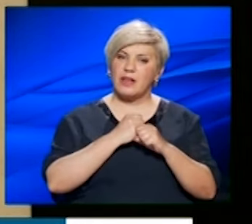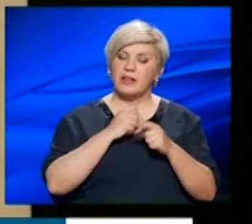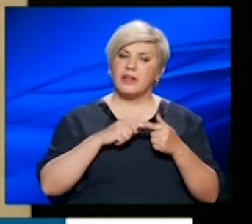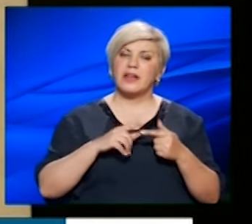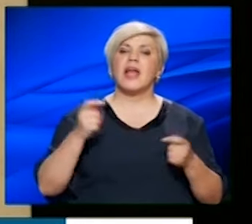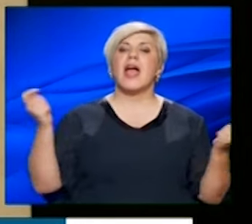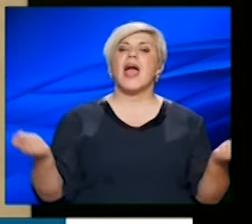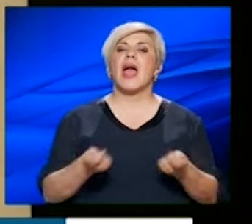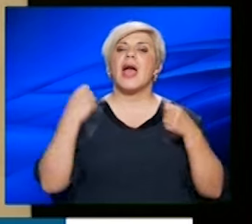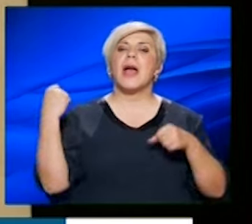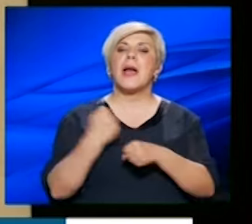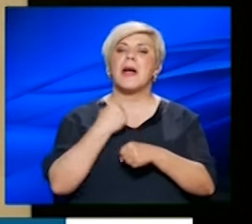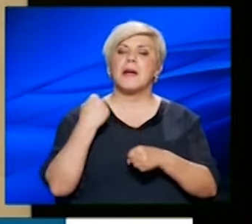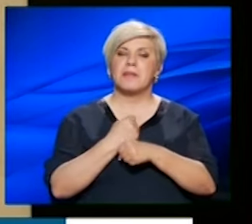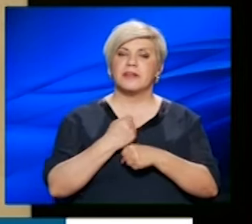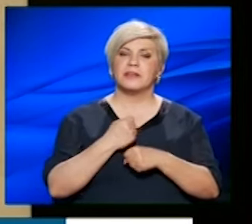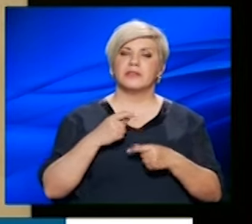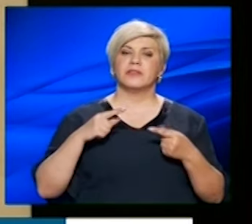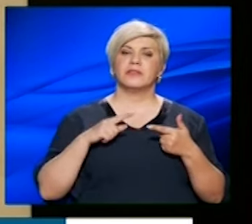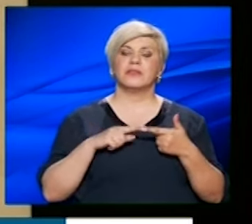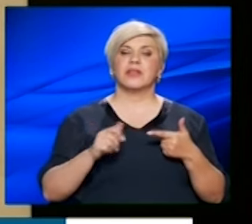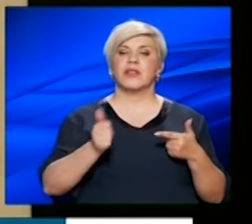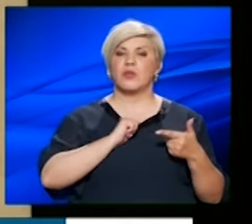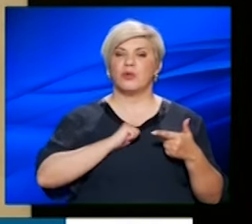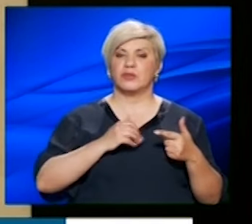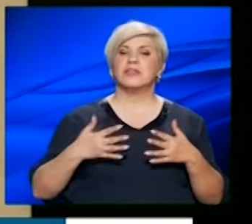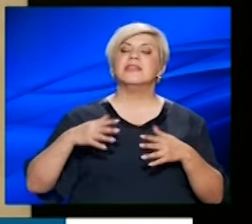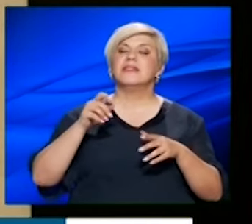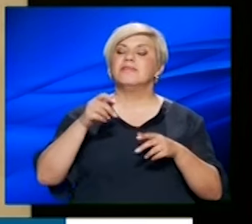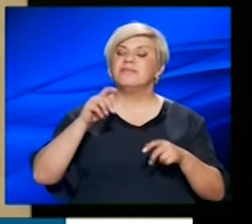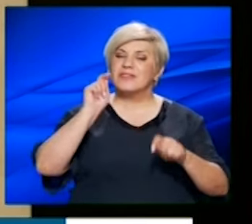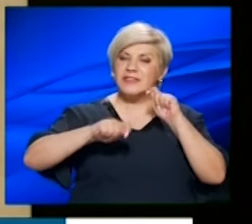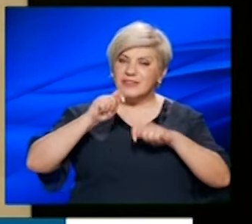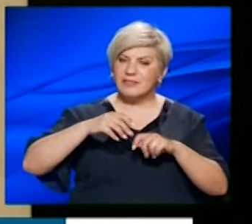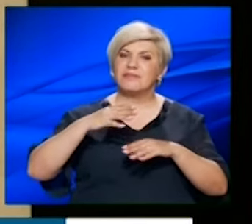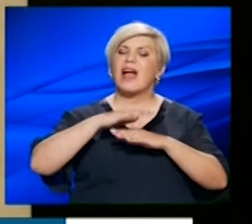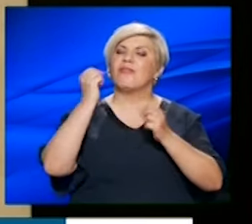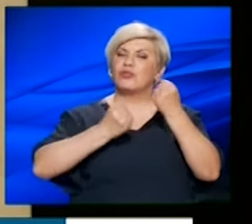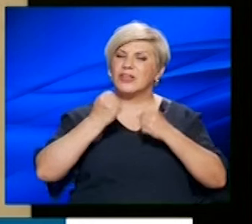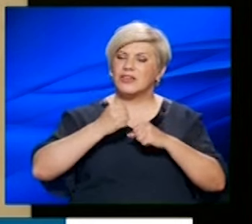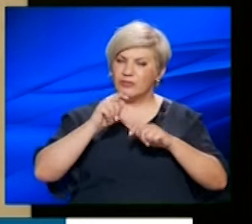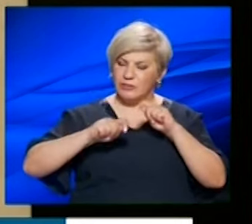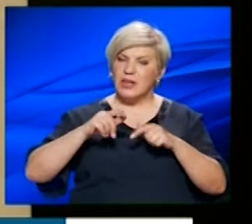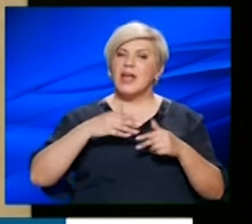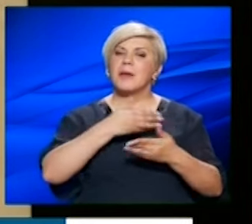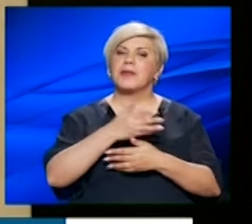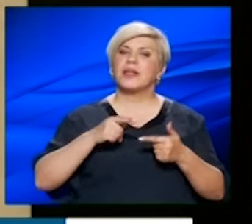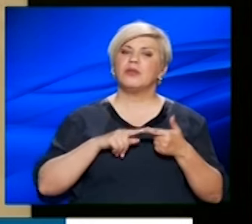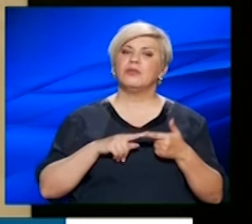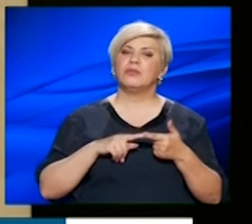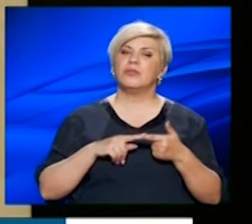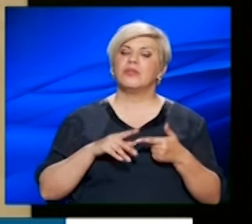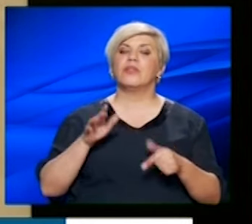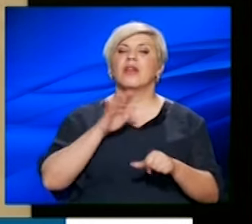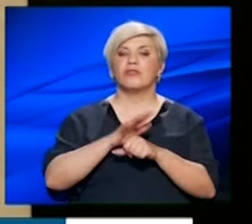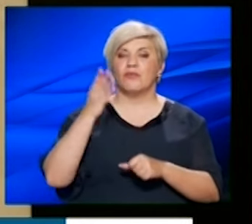σε επαγγελματίες, στους επαγγελματίες ιδιοκτήτες συνεργείων και άλλων συναφών, επιχειρήσεων, που δεν